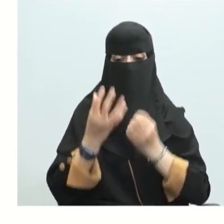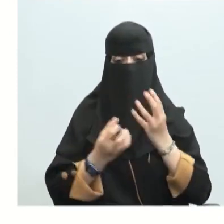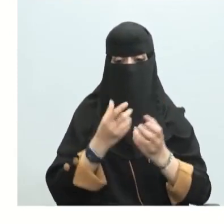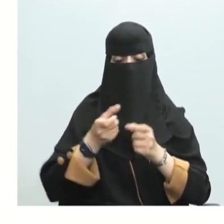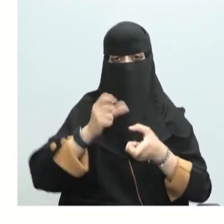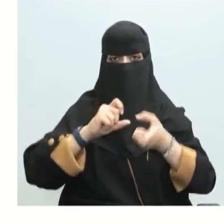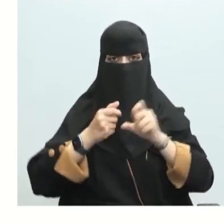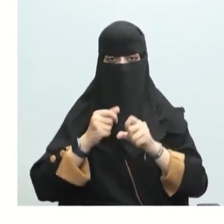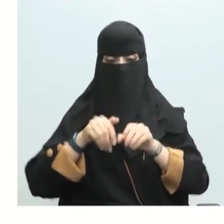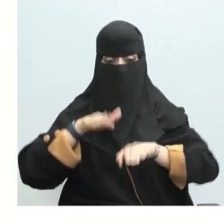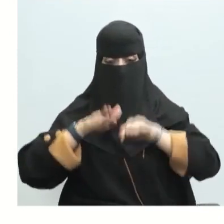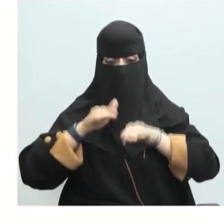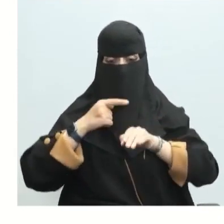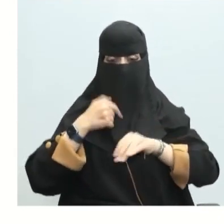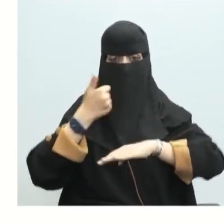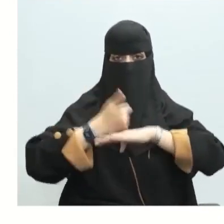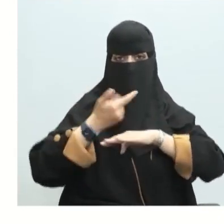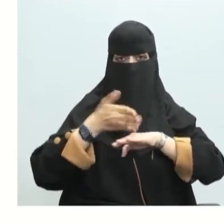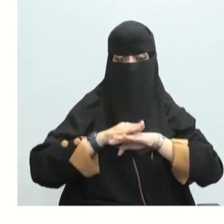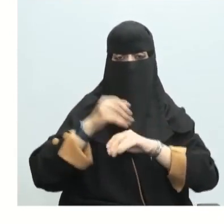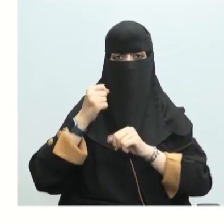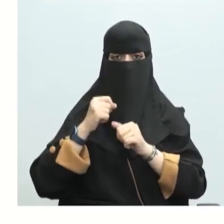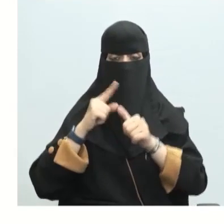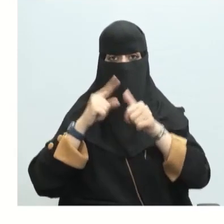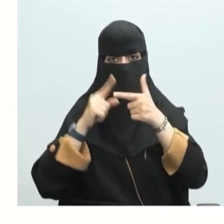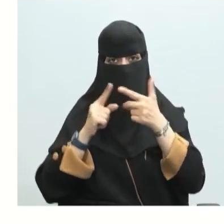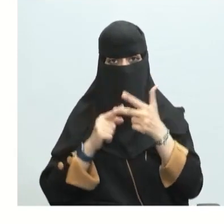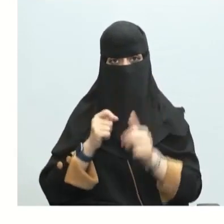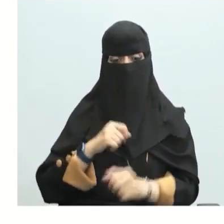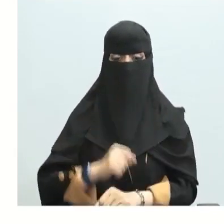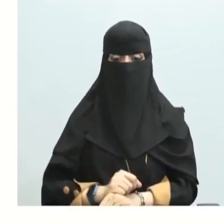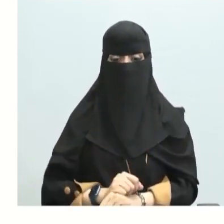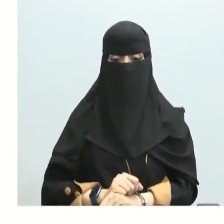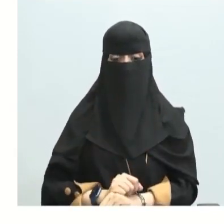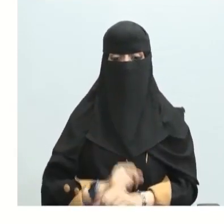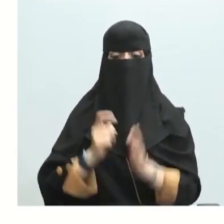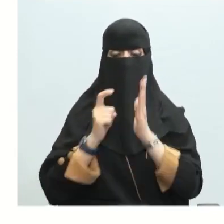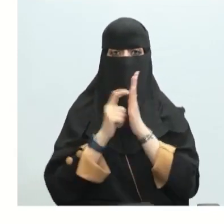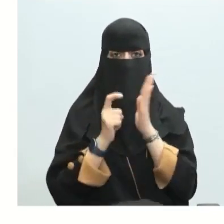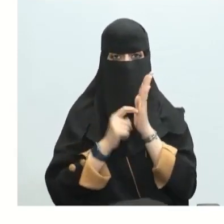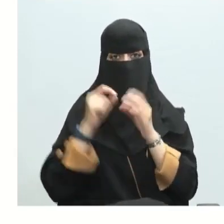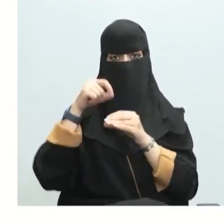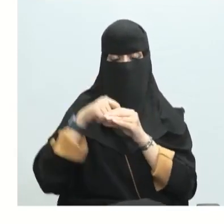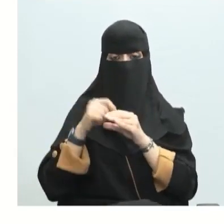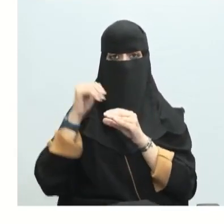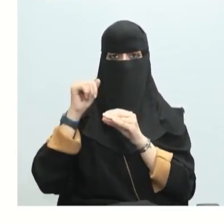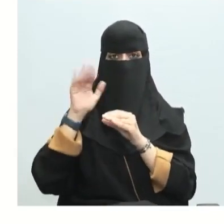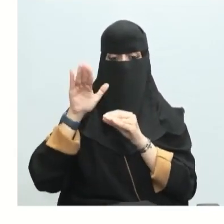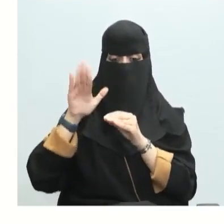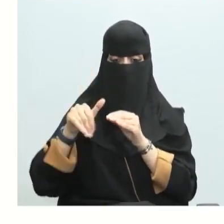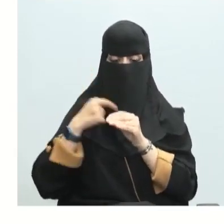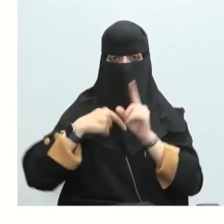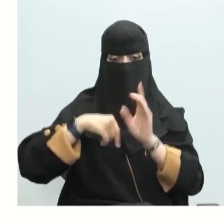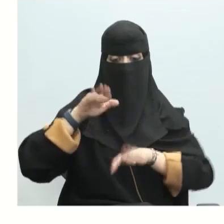التكوين حرارة التكوين القياسية تعتمد على الفرضية التالية تكون العناصر في الحالة